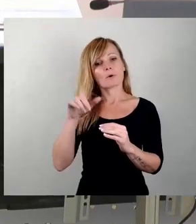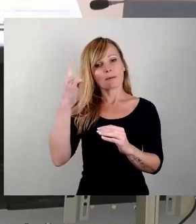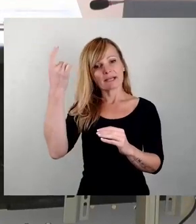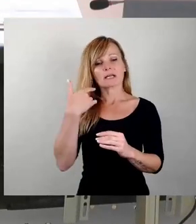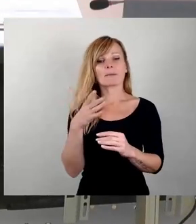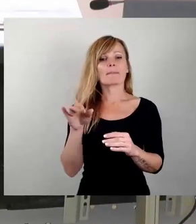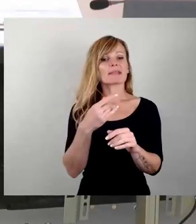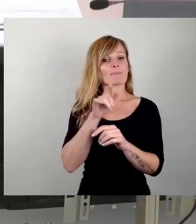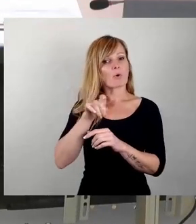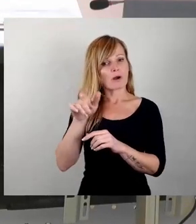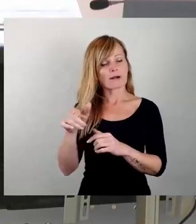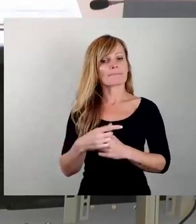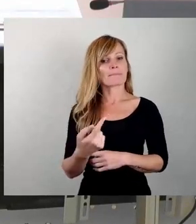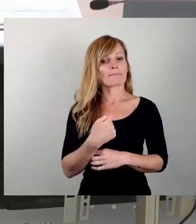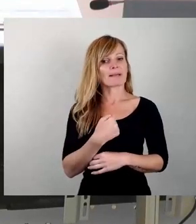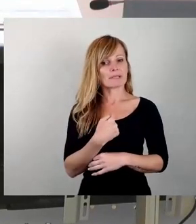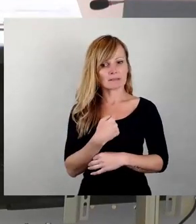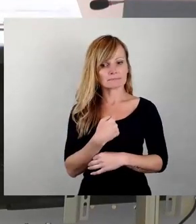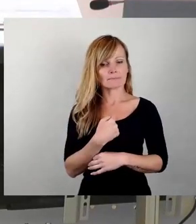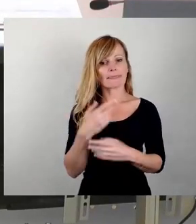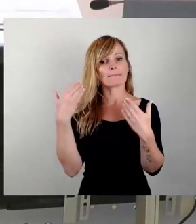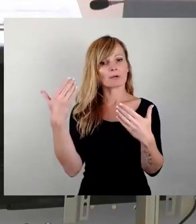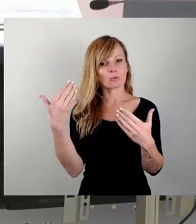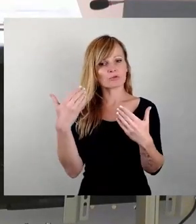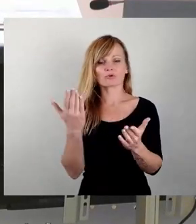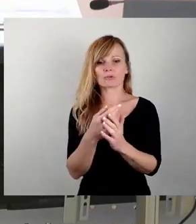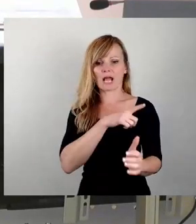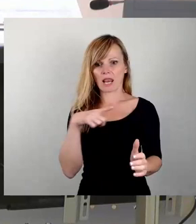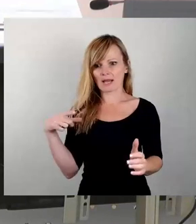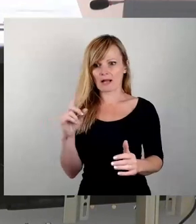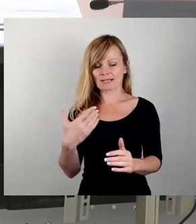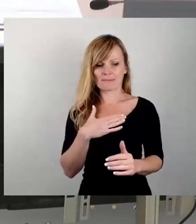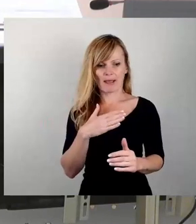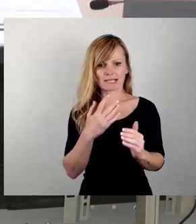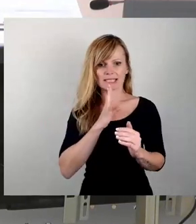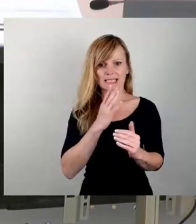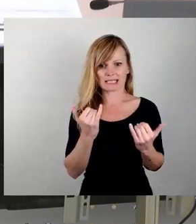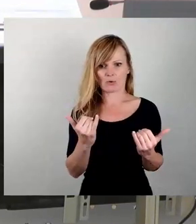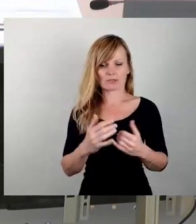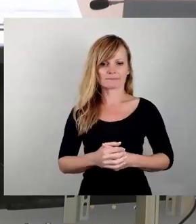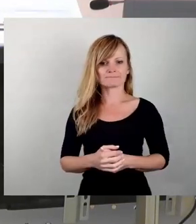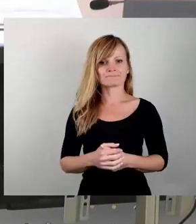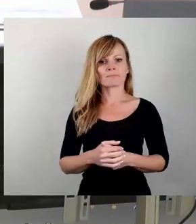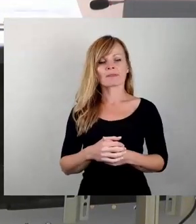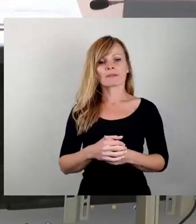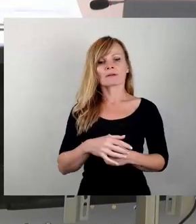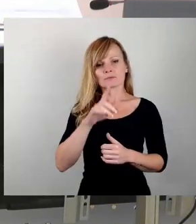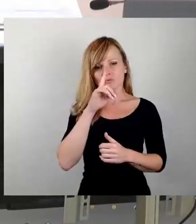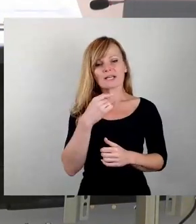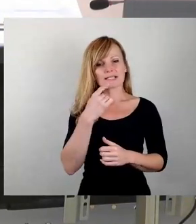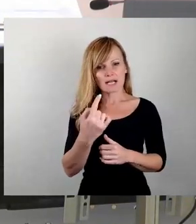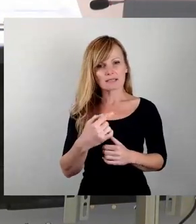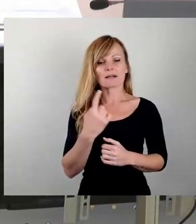bei mir wird die Begrüßung schon fast länger als meine Rede sein heute. Ich will nur bekräftigen, dass wir den